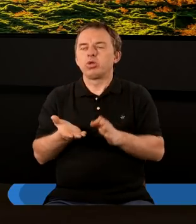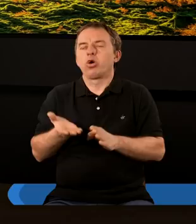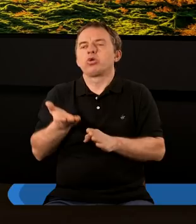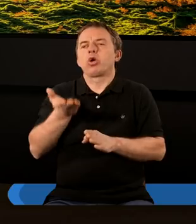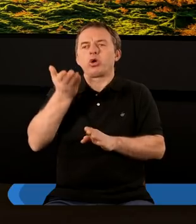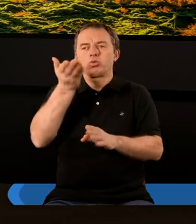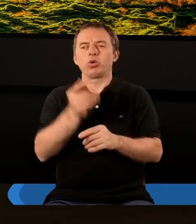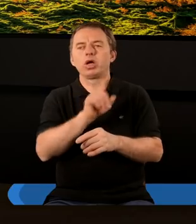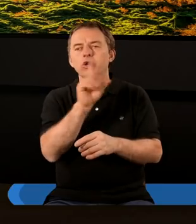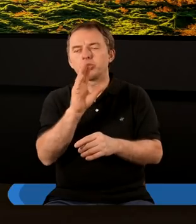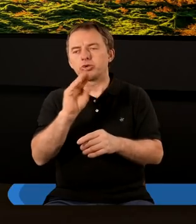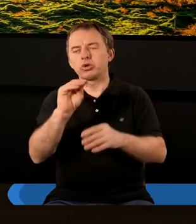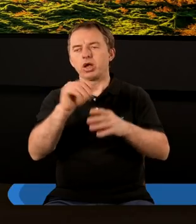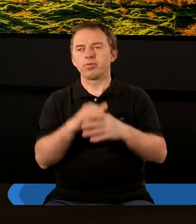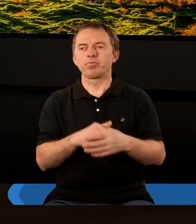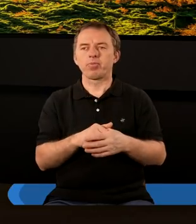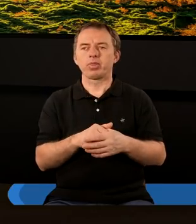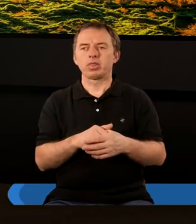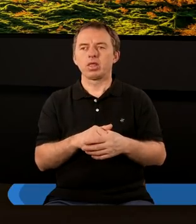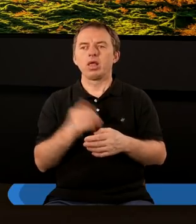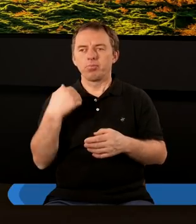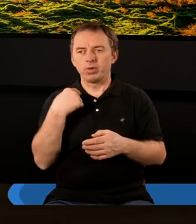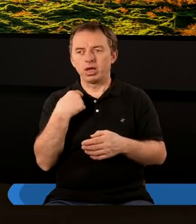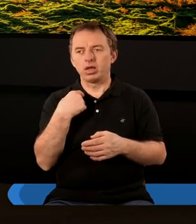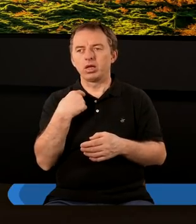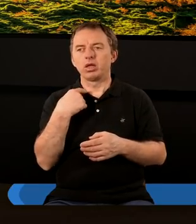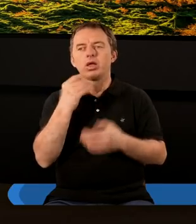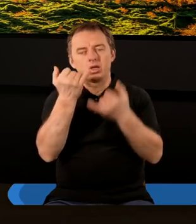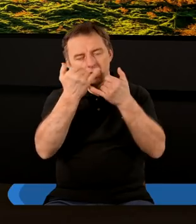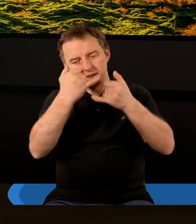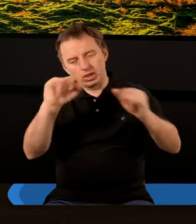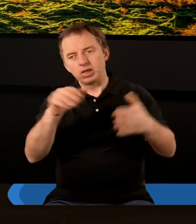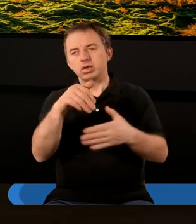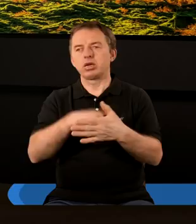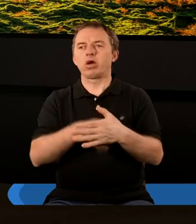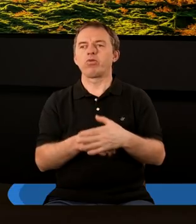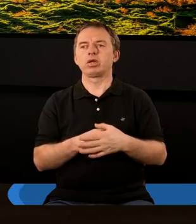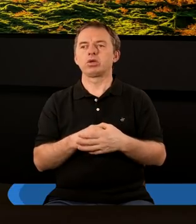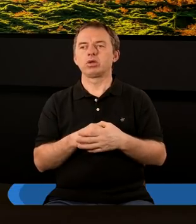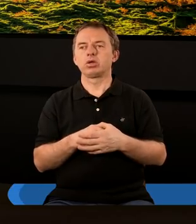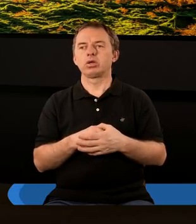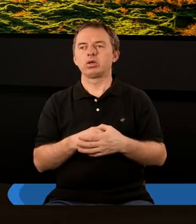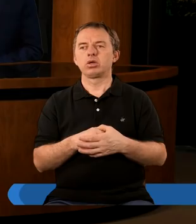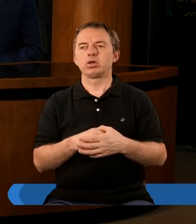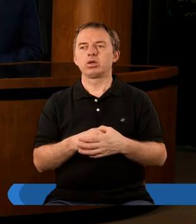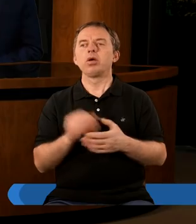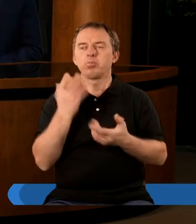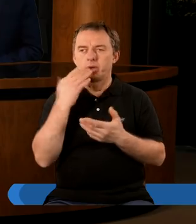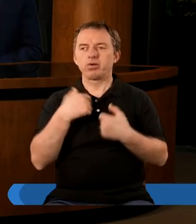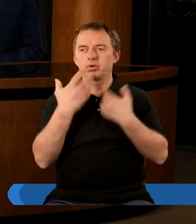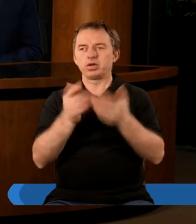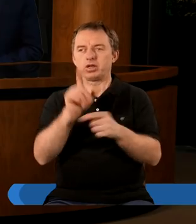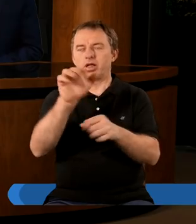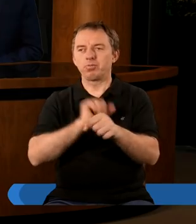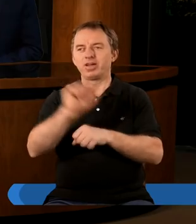doniosłe, że gdybyśmy tam byli, to byśmy nie mogli inaczej się zachować, tak szczerze mówiąc. Ja bardzo bym chciała